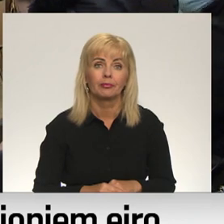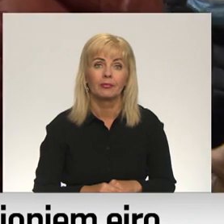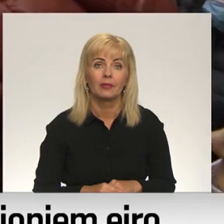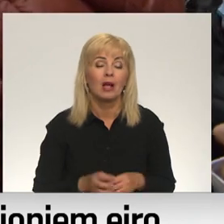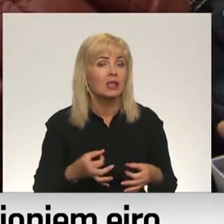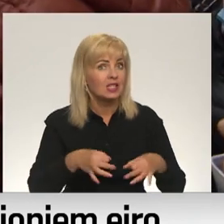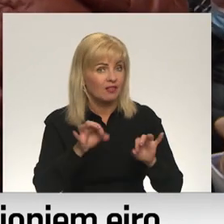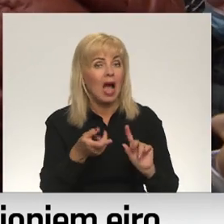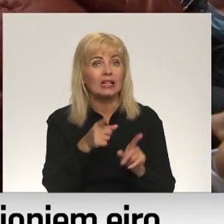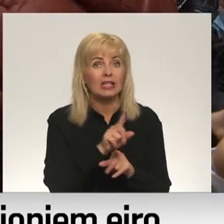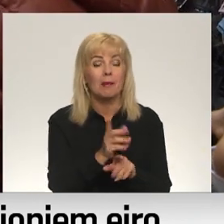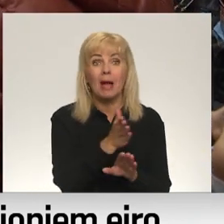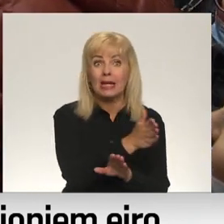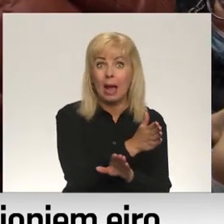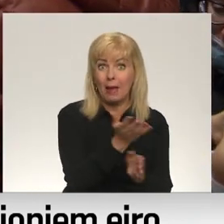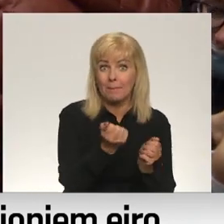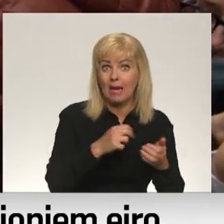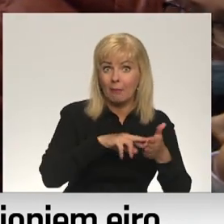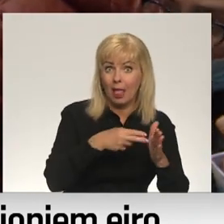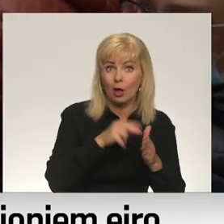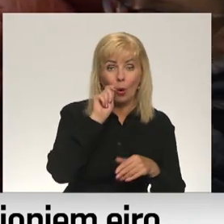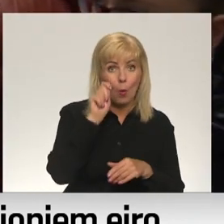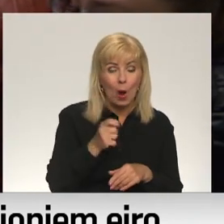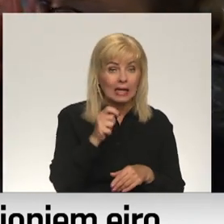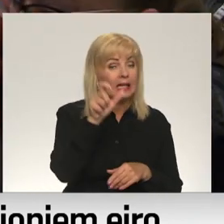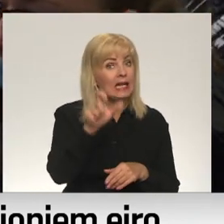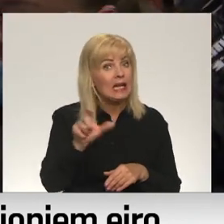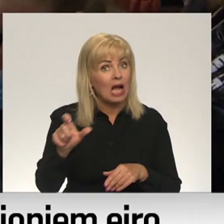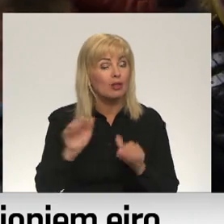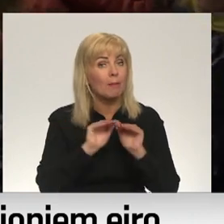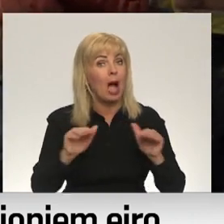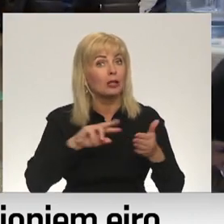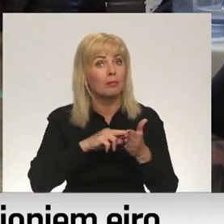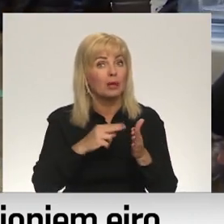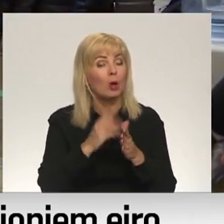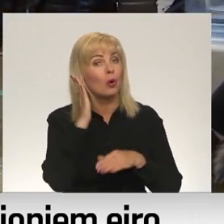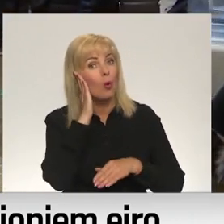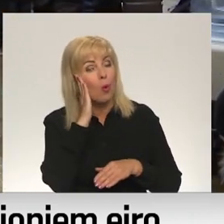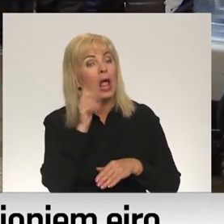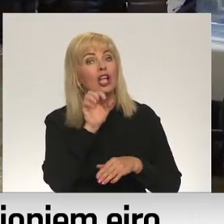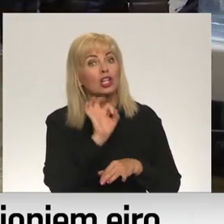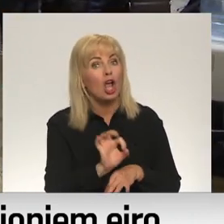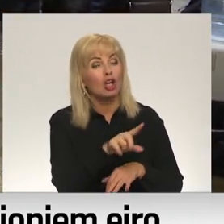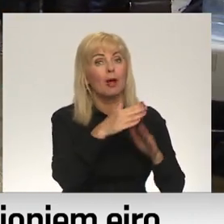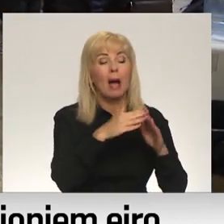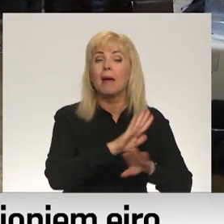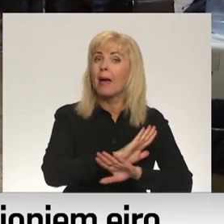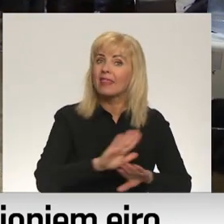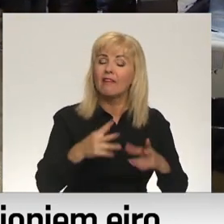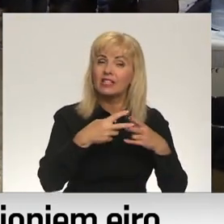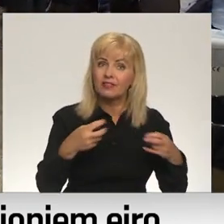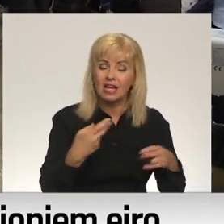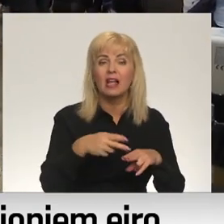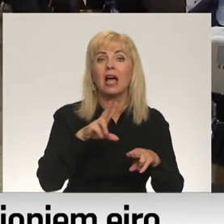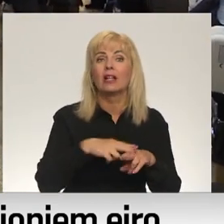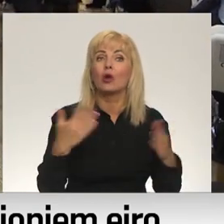Būtiskākā izmaiņa no iepriekš pieņemtā plāna. Ukrainas cilvēt dzīvotājus pamatā plānots izmitināt maisaimniecībās ne viesnīcās tāldi